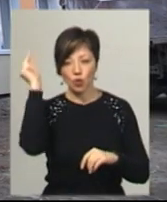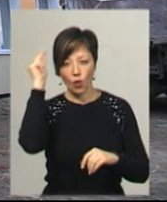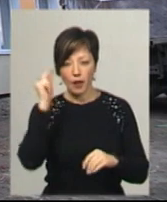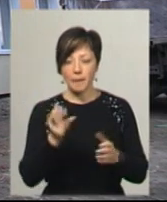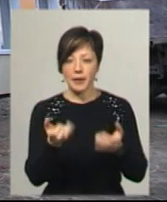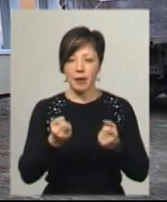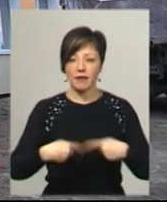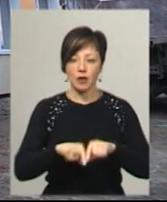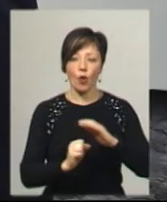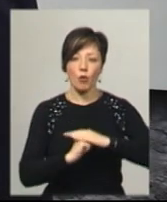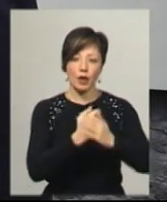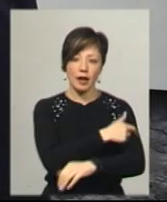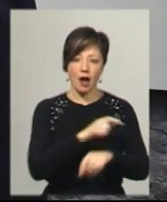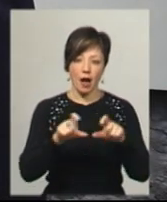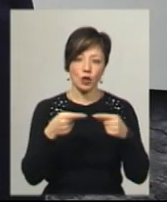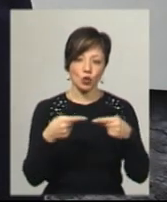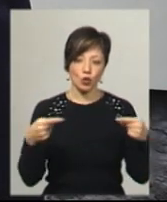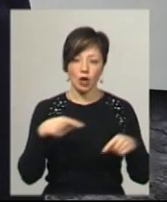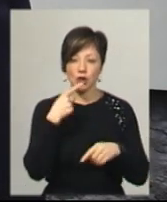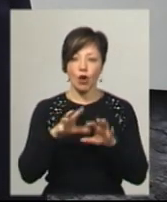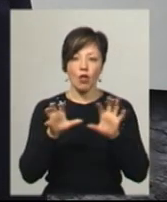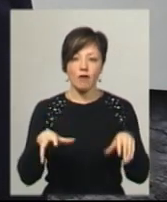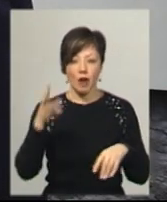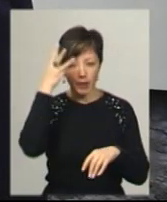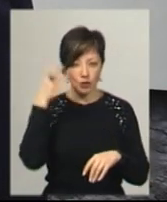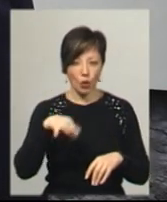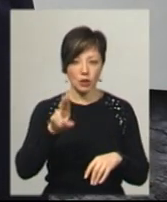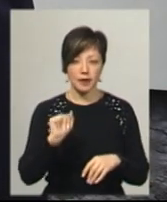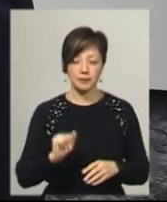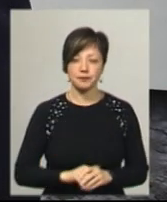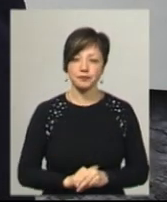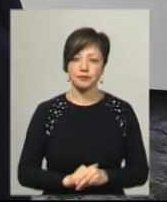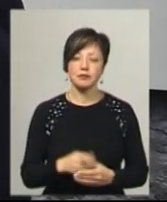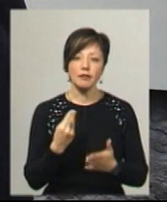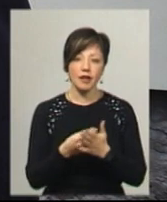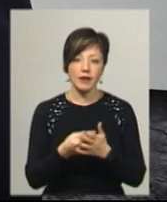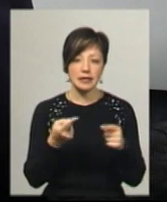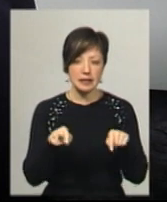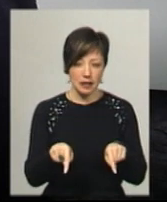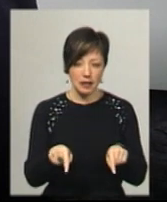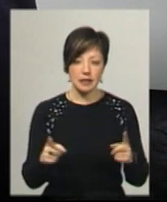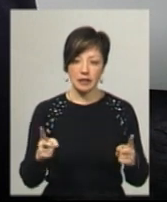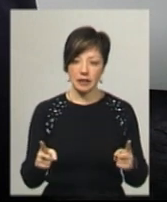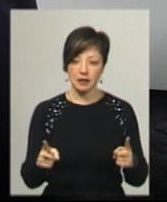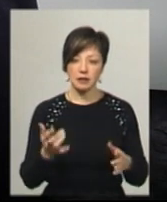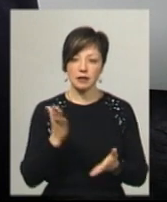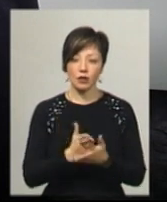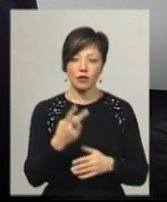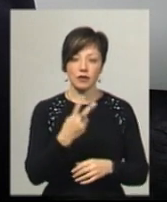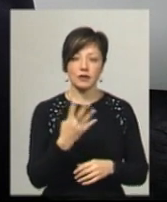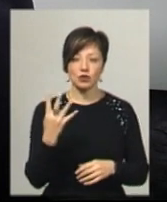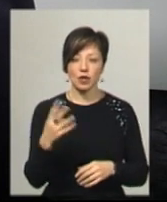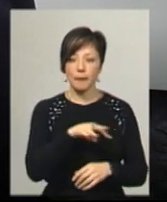приймальне відділення опорних лікарень тощо, каже голова Хмельницької ОДА Дмитро Габінет. Вартість цієї ділянки будівництва становить 24